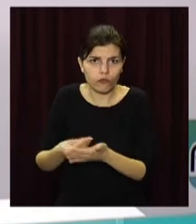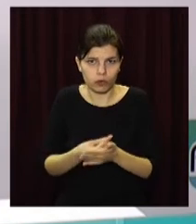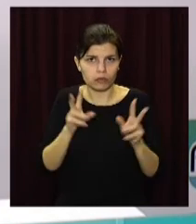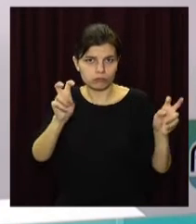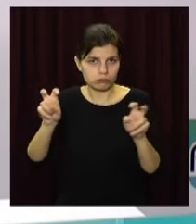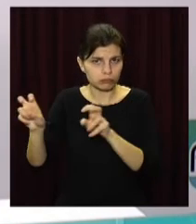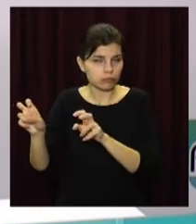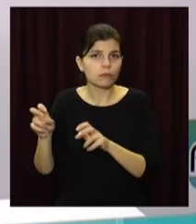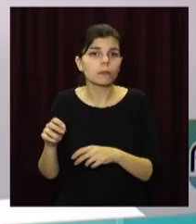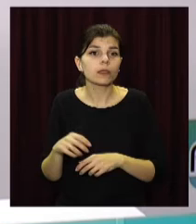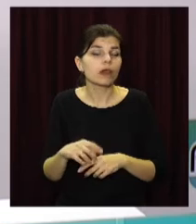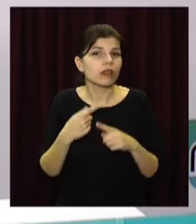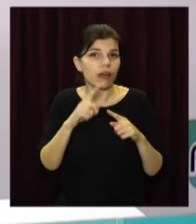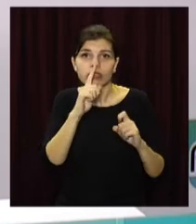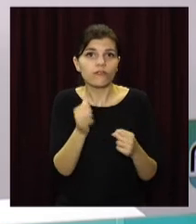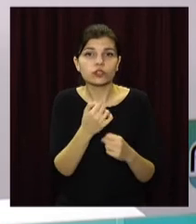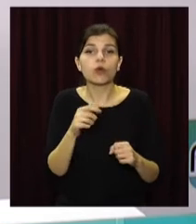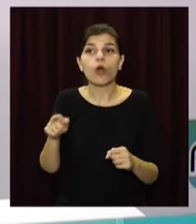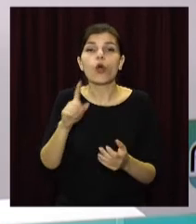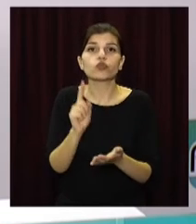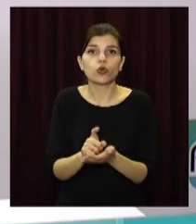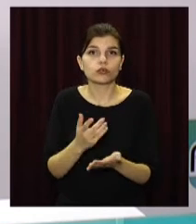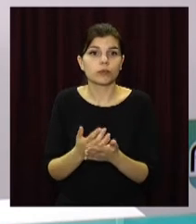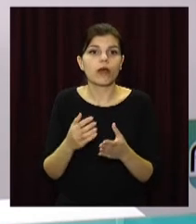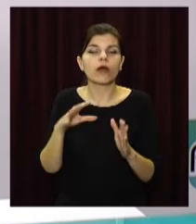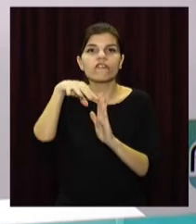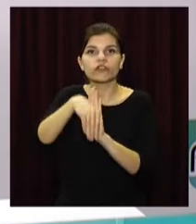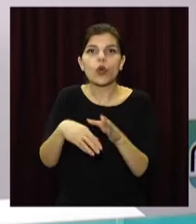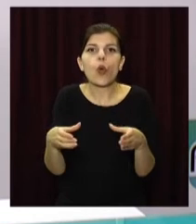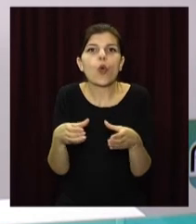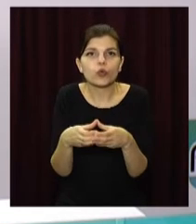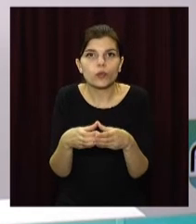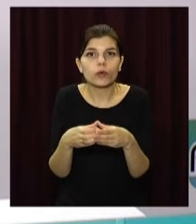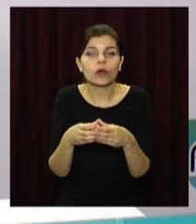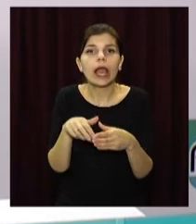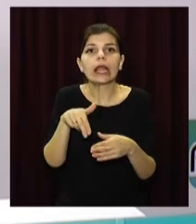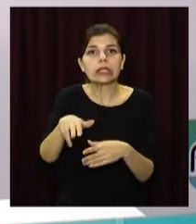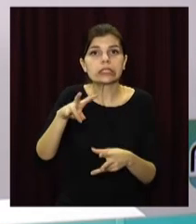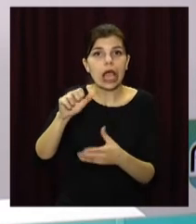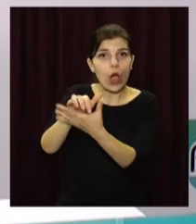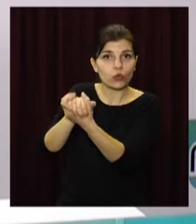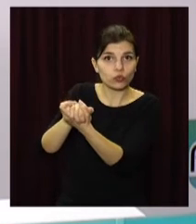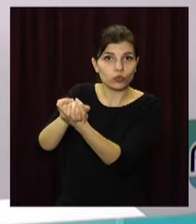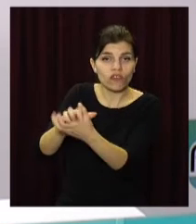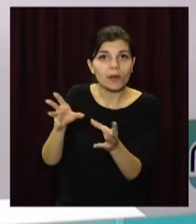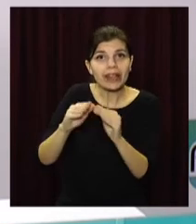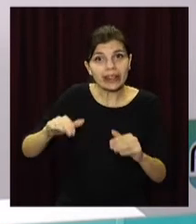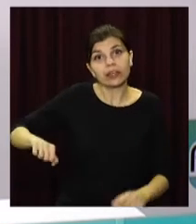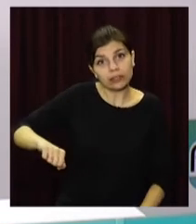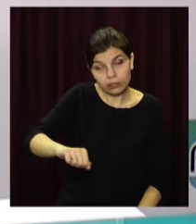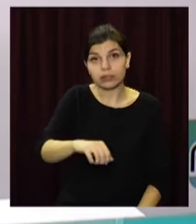навыки. Це невозможна. Тобто він должен стояти в групі, йти за ручку зі обычними дітьми,